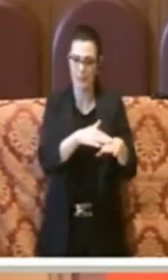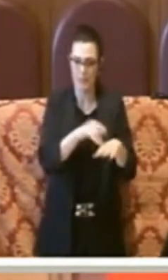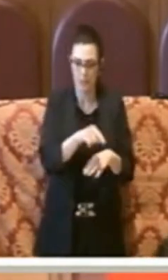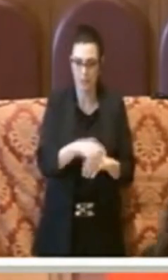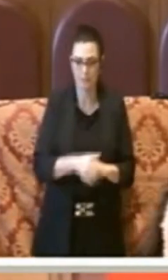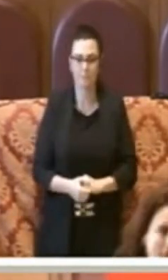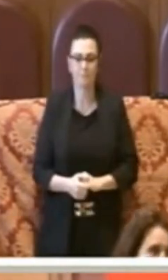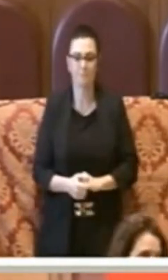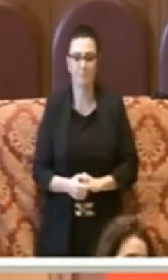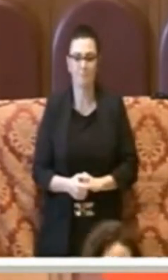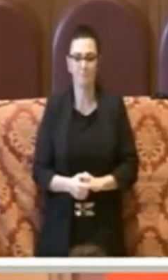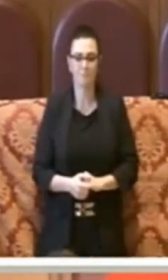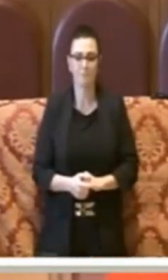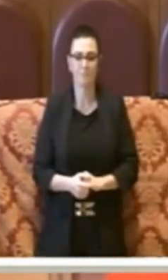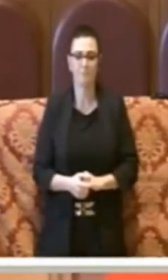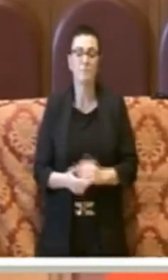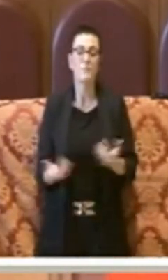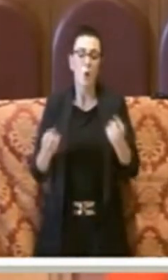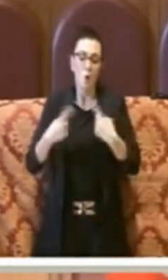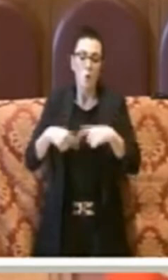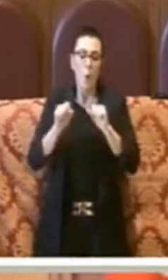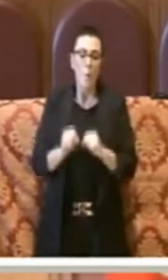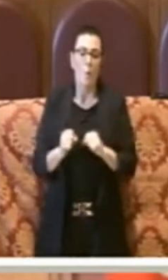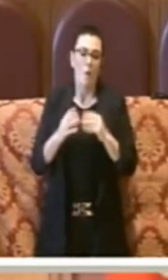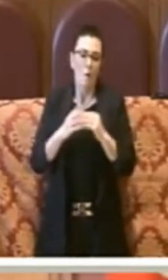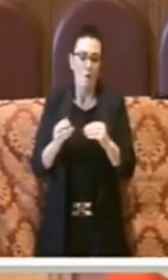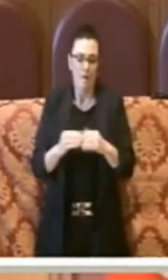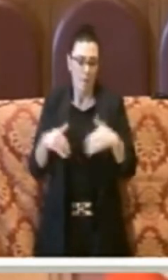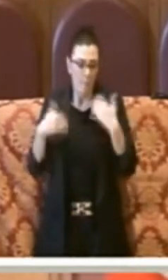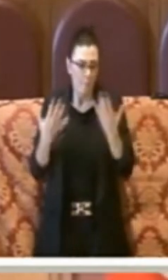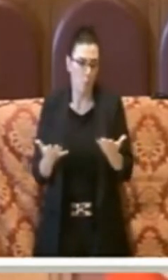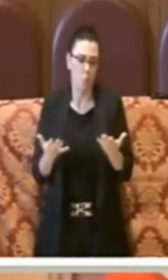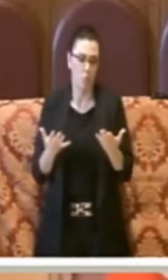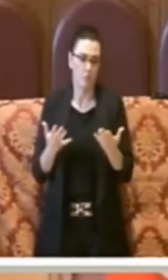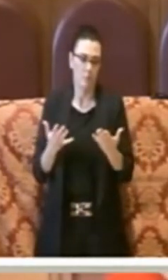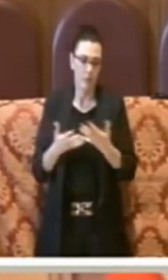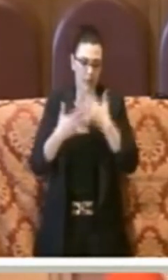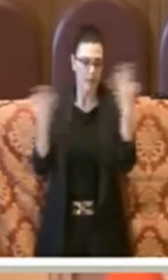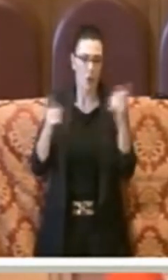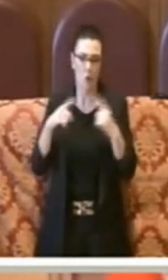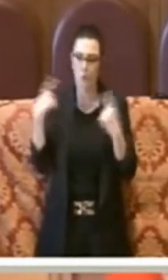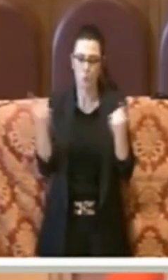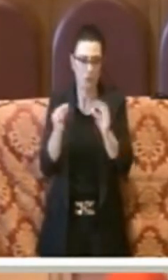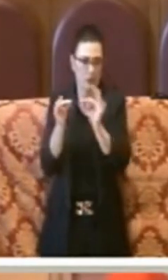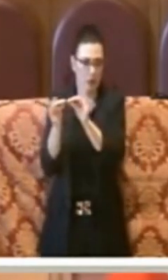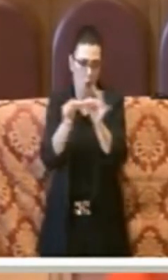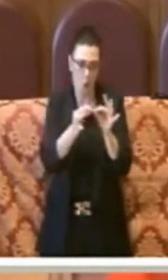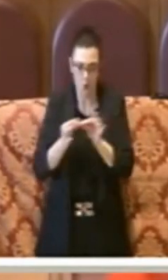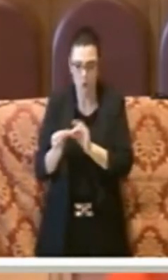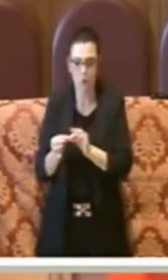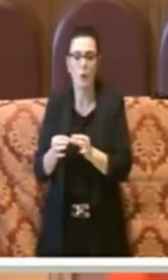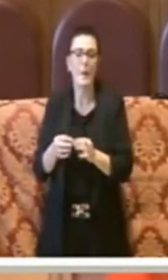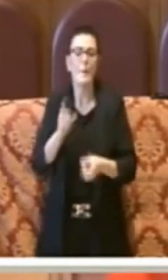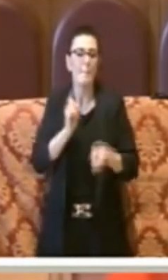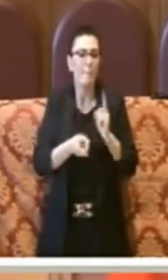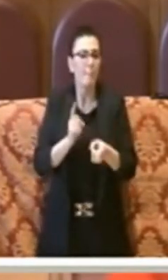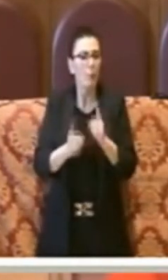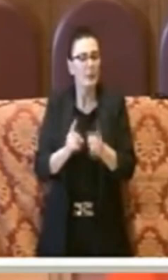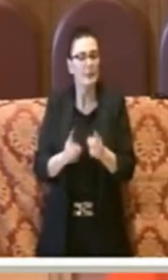Sul fatto che si possa fare di più e si debba fare di più ovviamente siamo tutti d'accordo e la politica è andata